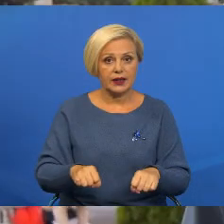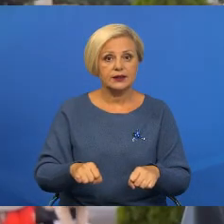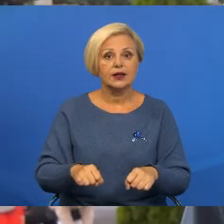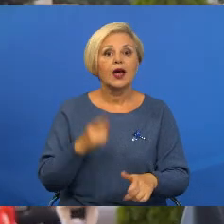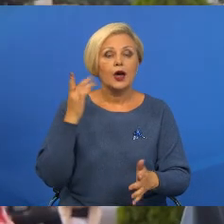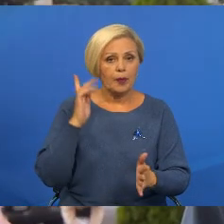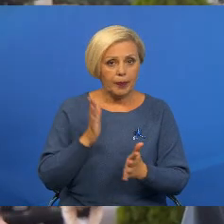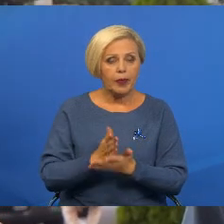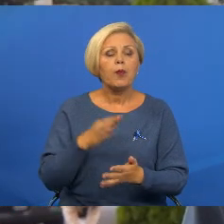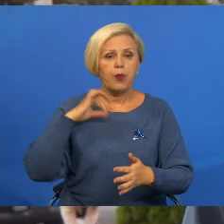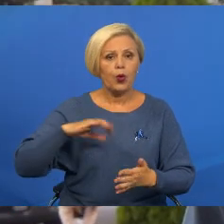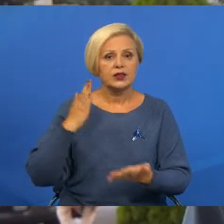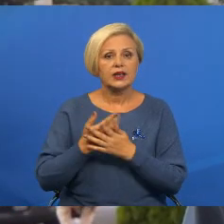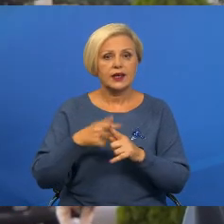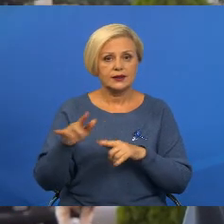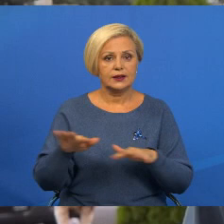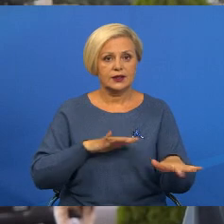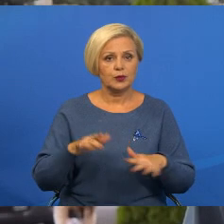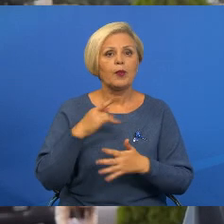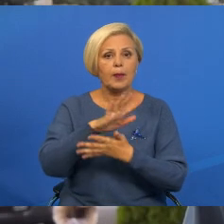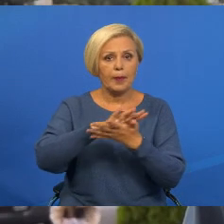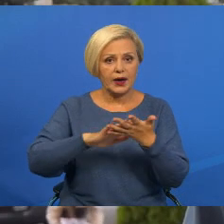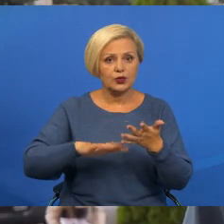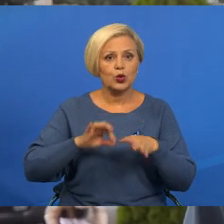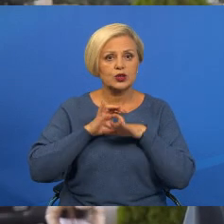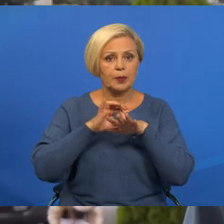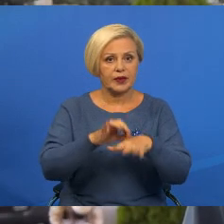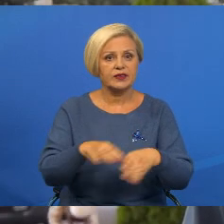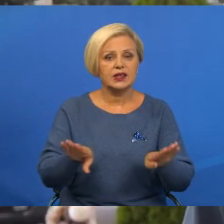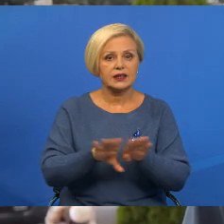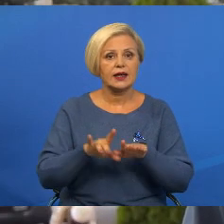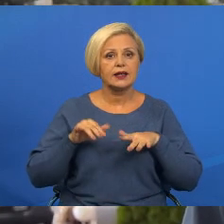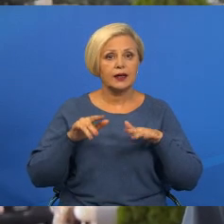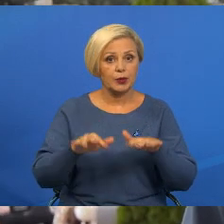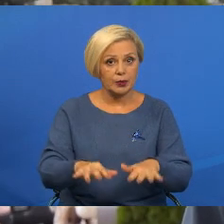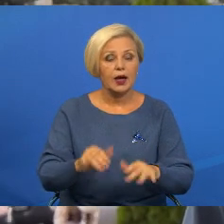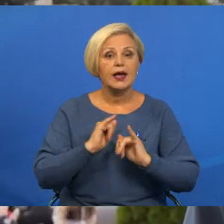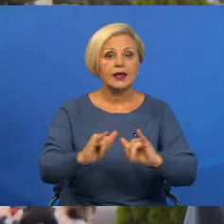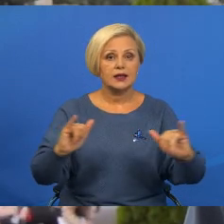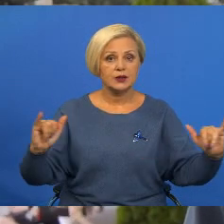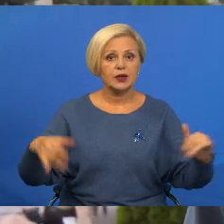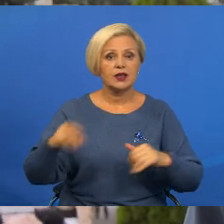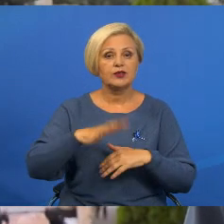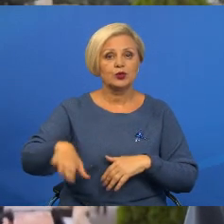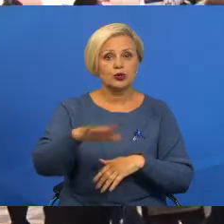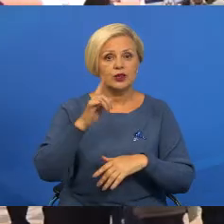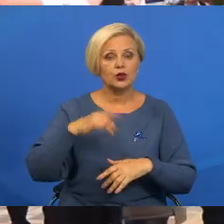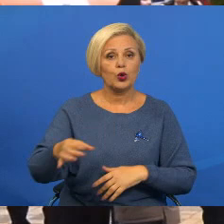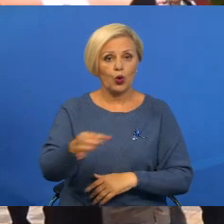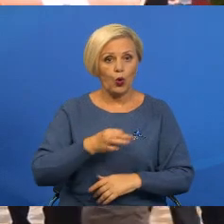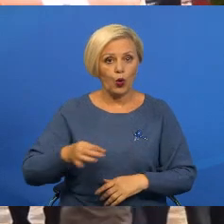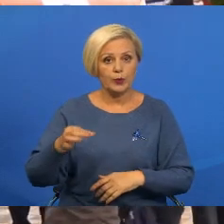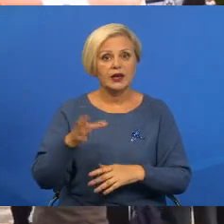Безусловно, польза есть от этих мероприятий. Мы продолжим проведение подобных акций и распространим их на всю территорию нашей области.